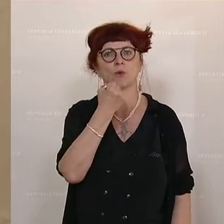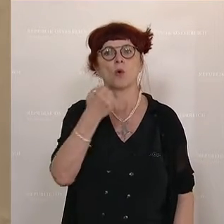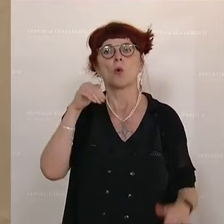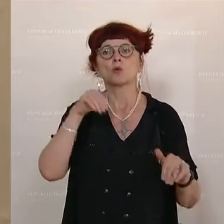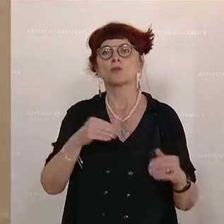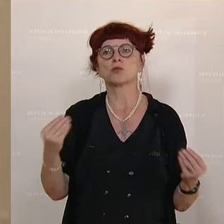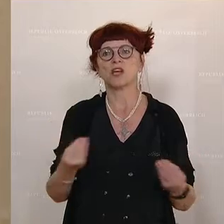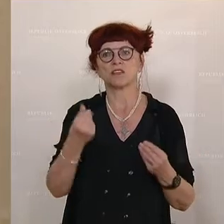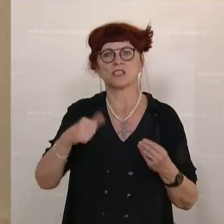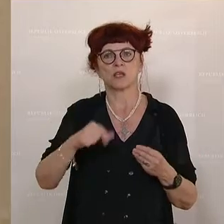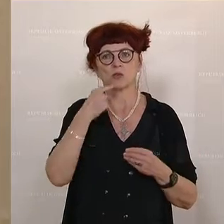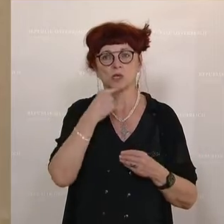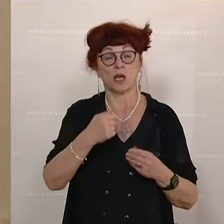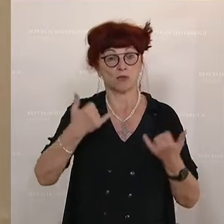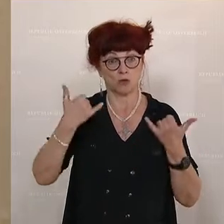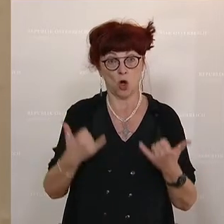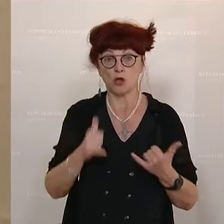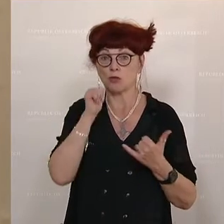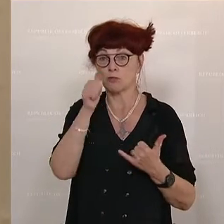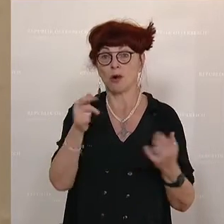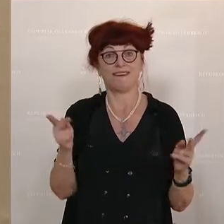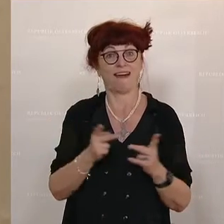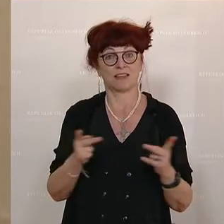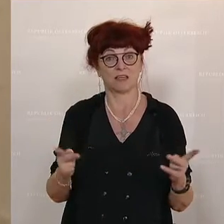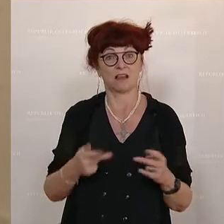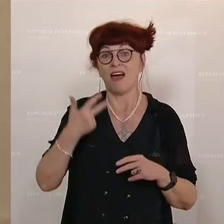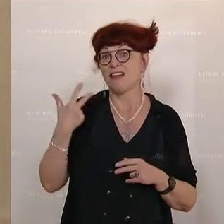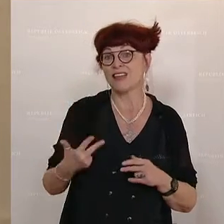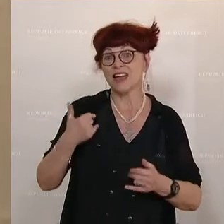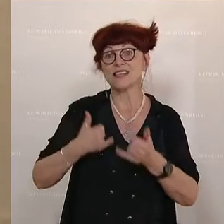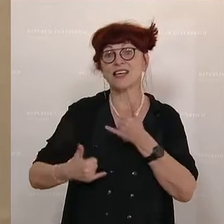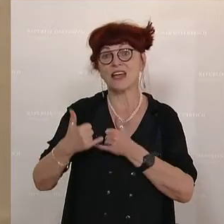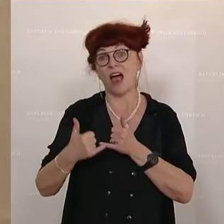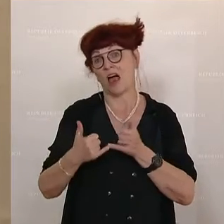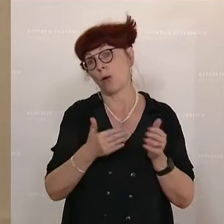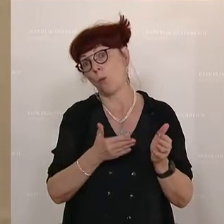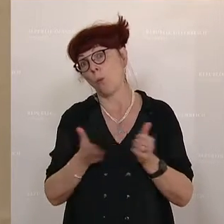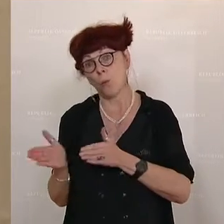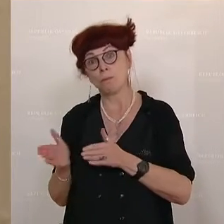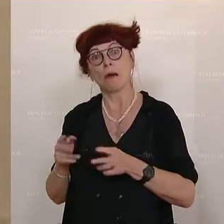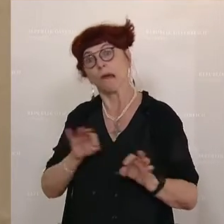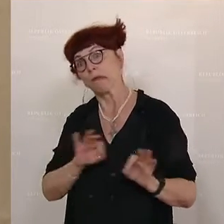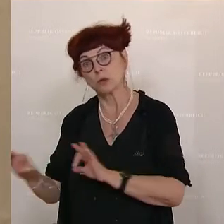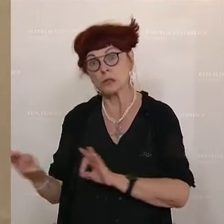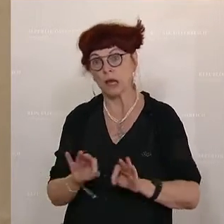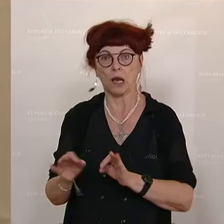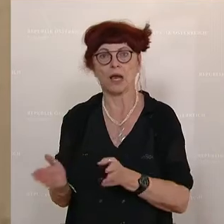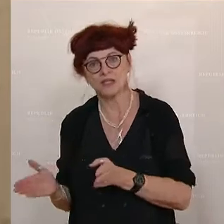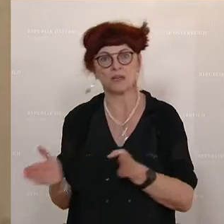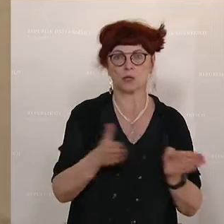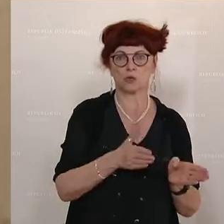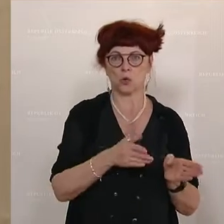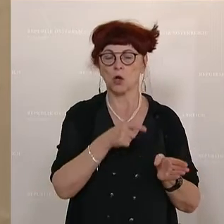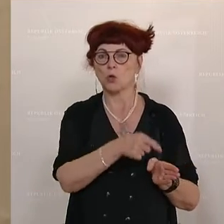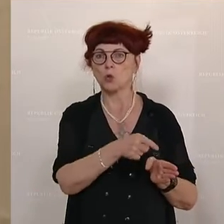sagen, für heute auf morgen geht gar nichts. 30 Jahre hat man in die andere Richtung gearbeitet und jetzt müssen wir es wieder schauen, dass wir dorthin kriegen, versteht man,